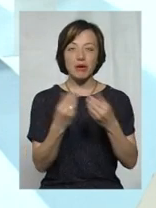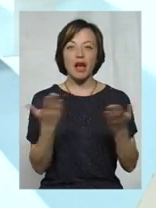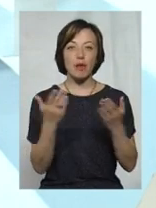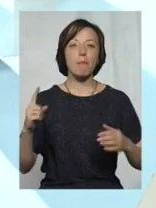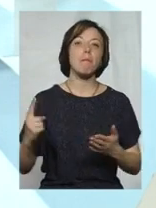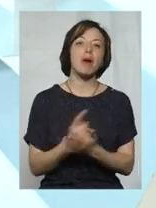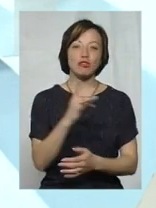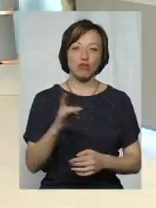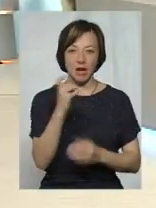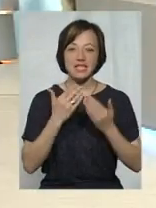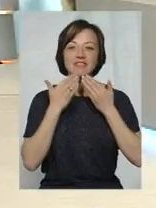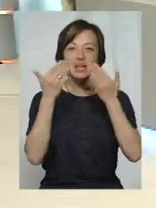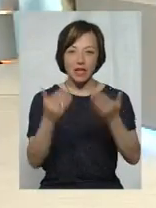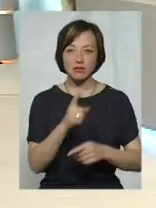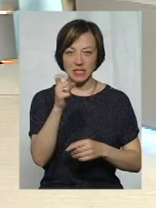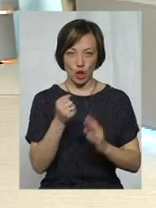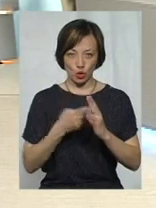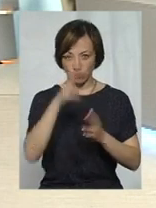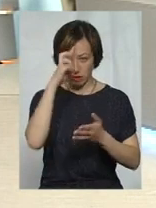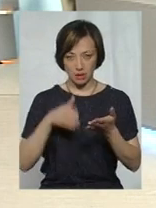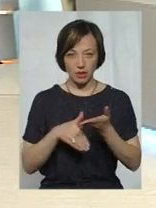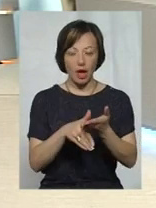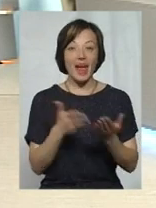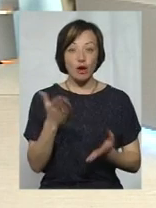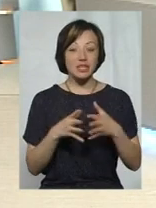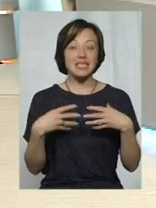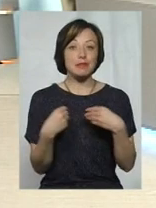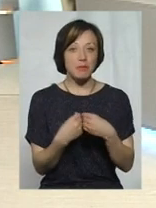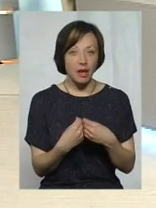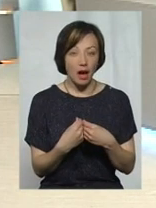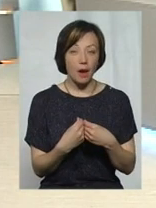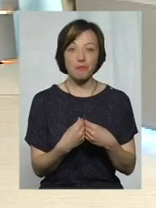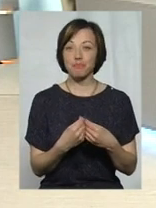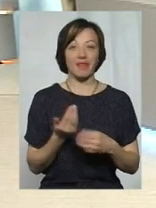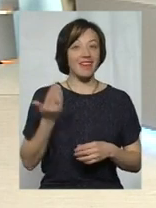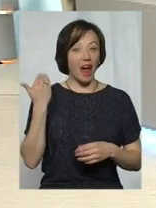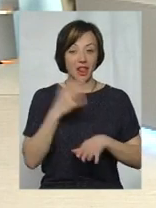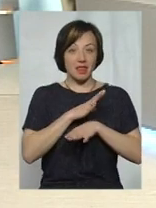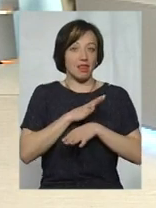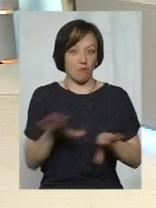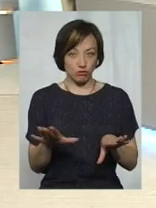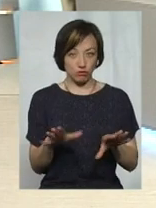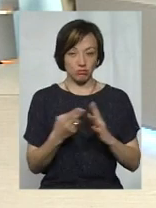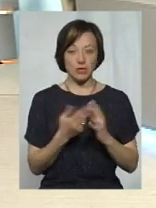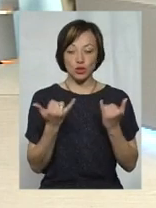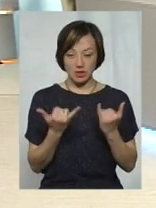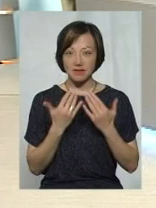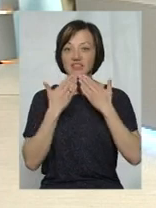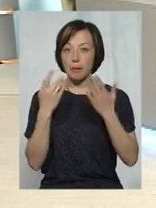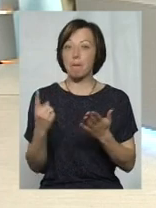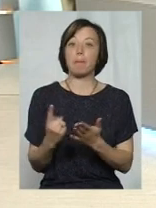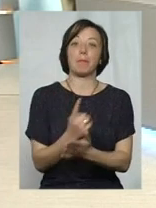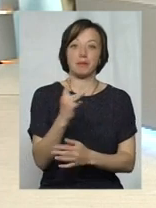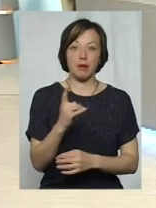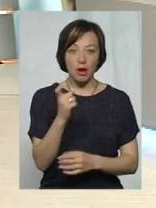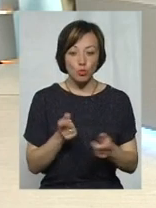вперше звертатися за наданням субсидії. Тобто, якщо сім'я не отримувала субсидію і на сьогоднішній день звертається до